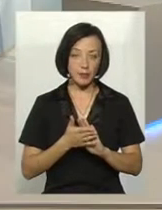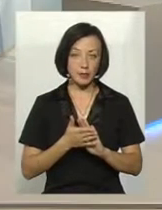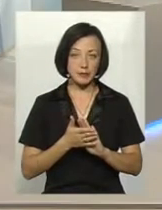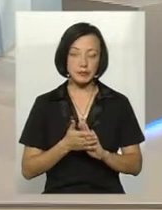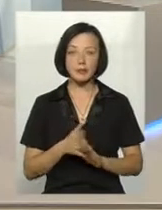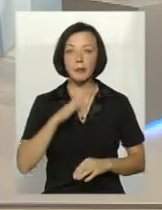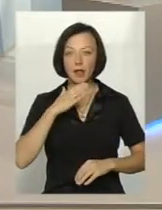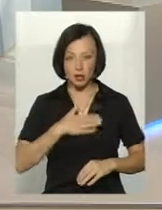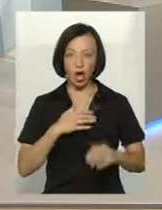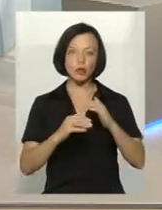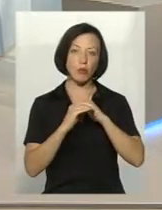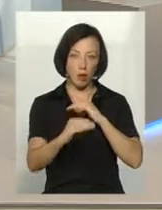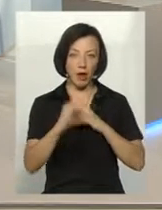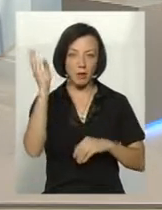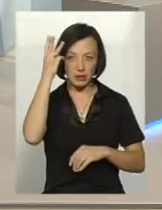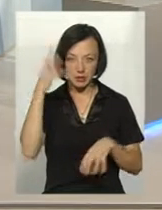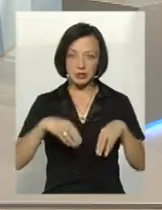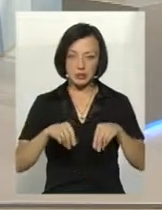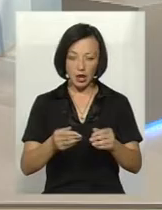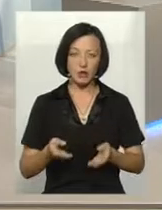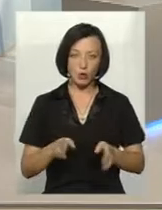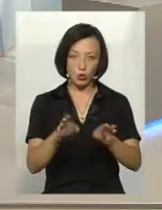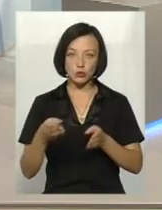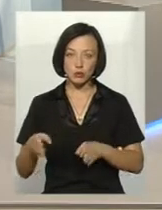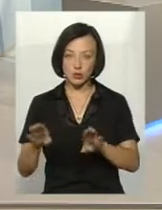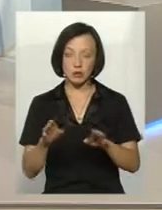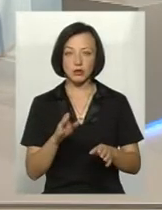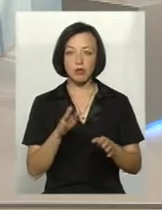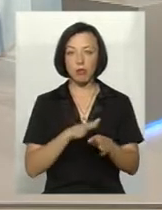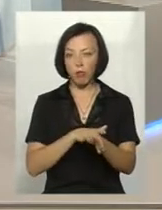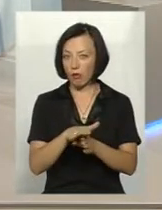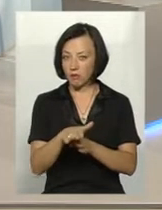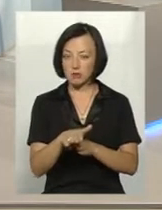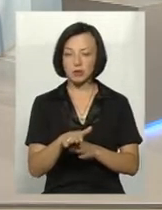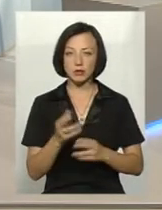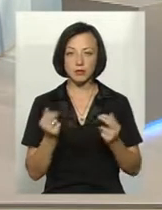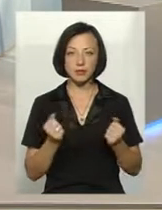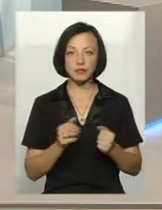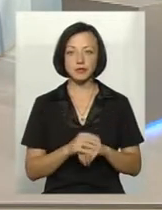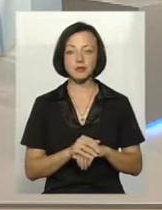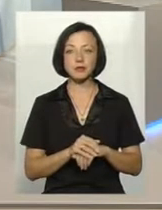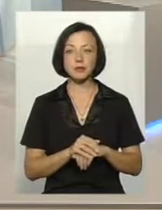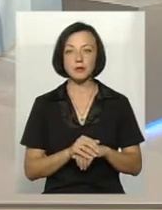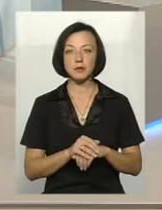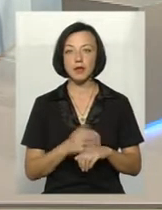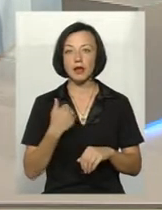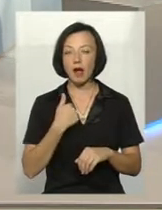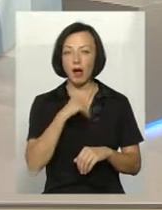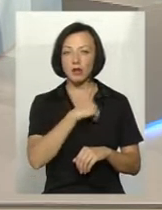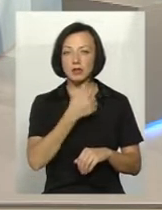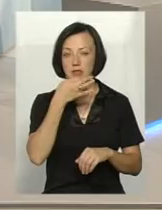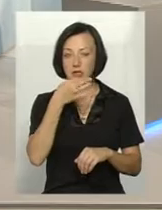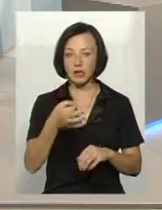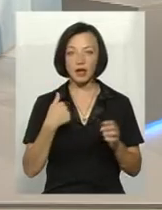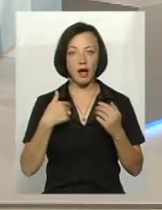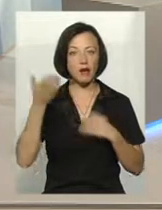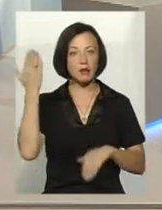Наші поля, хмельницькі землі розорюються все більше і більше, повністю розорюється. Так, я от хотіла сказати, я дуже